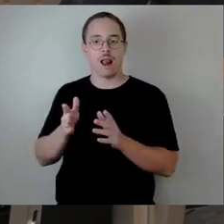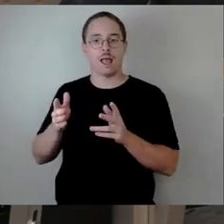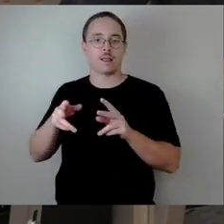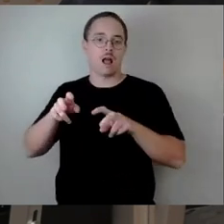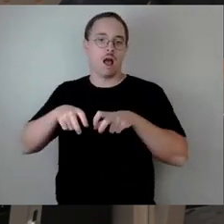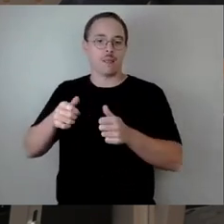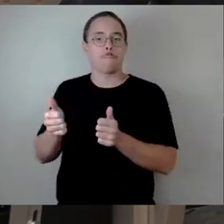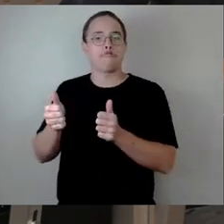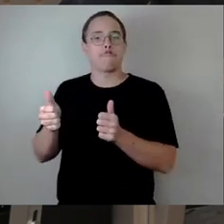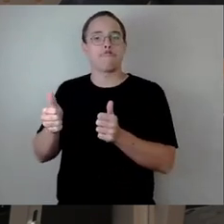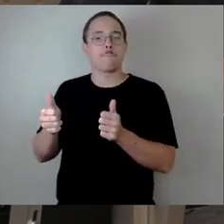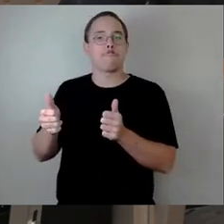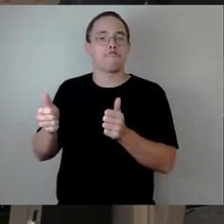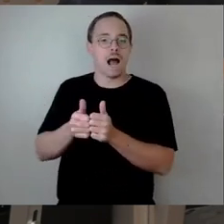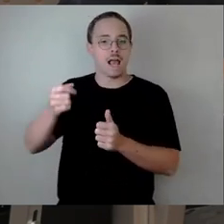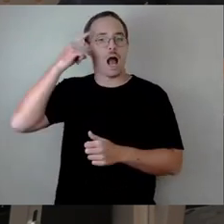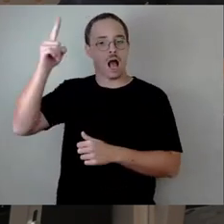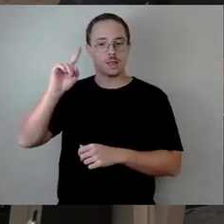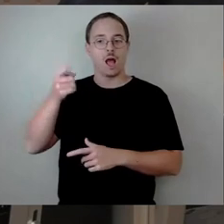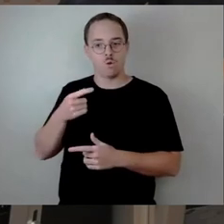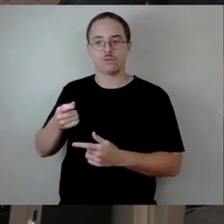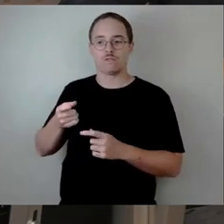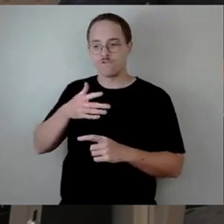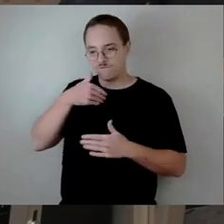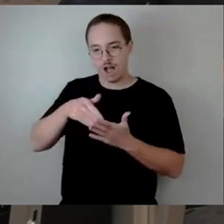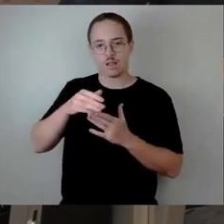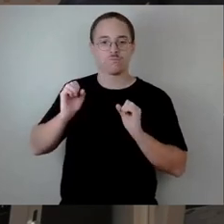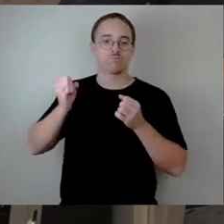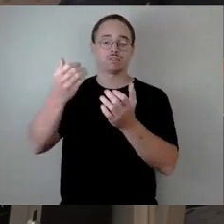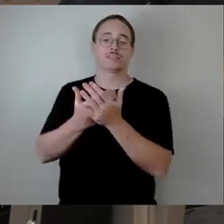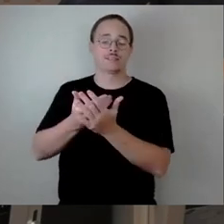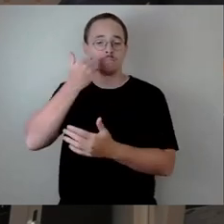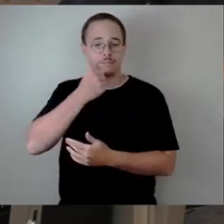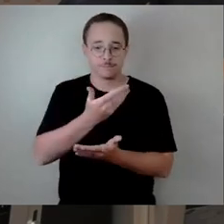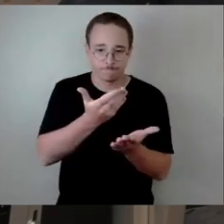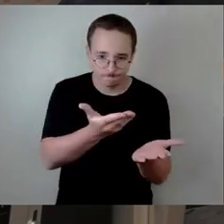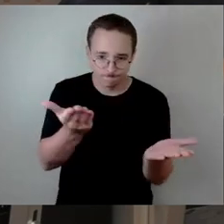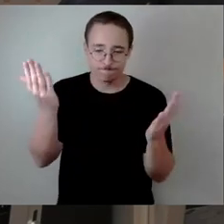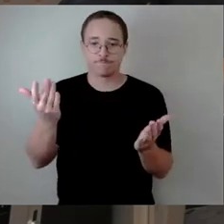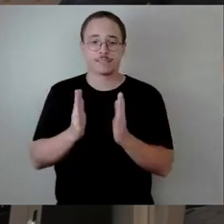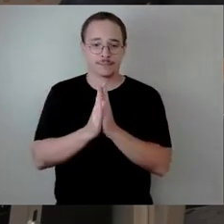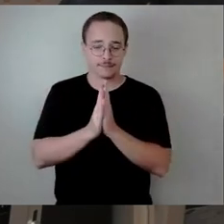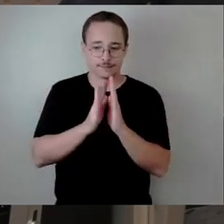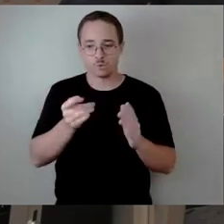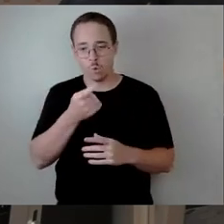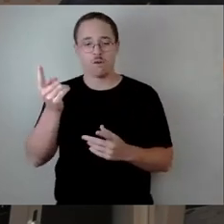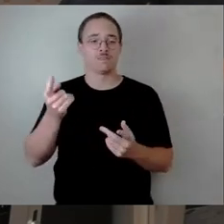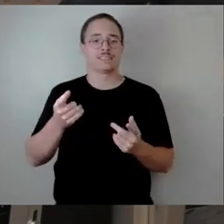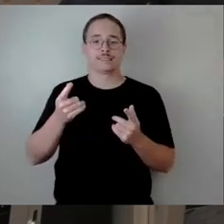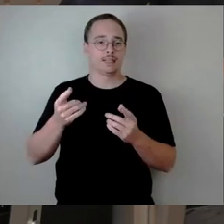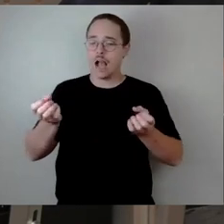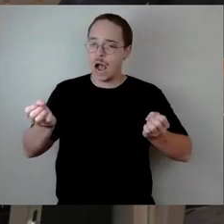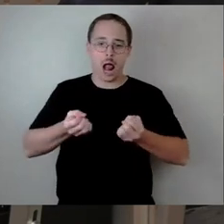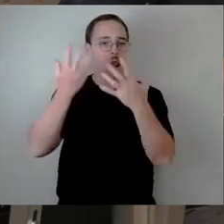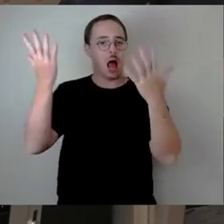zu ermuntern, hier mit einem deutlichen Votum den Oberbürgermeister auszustatten, diese Sache voranzuschreiten und ich denke mal, die